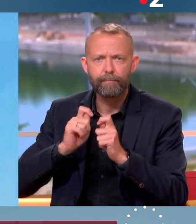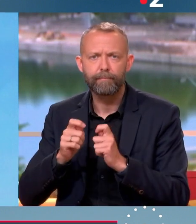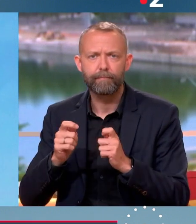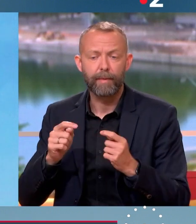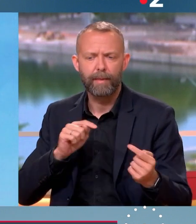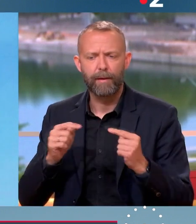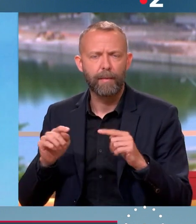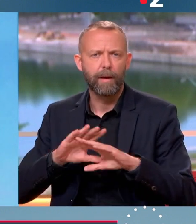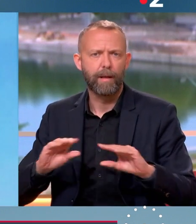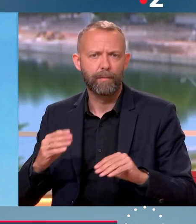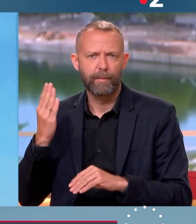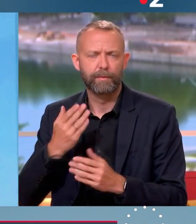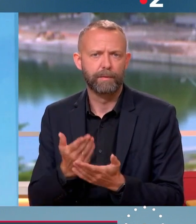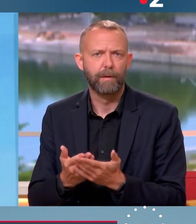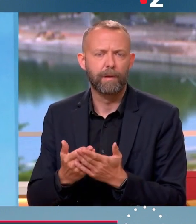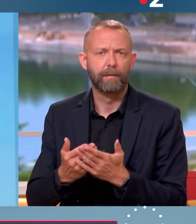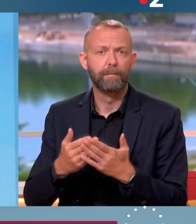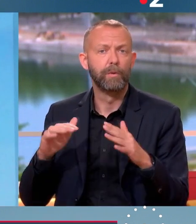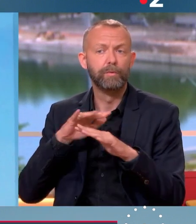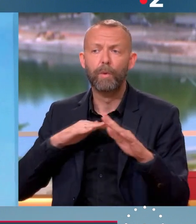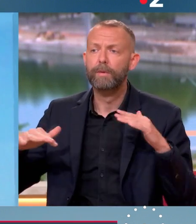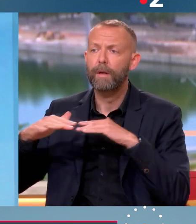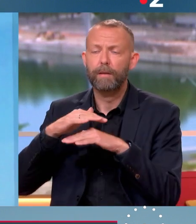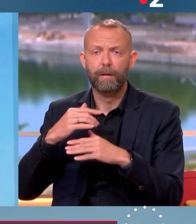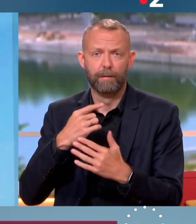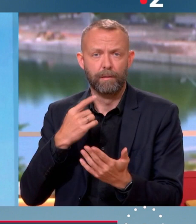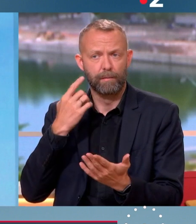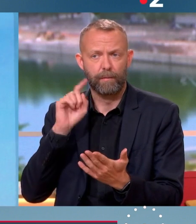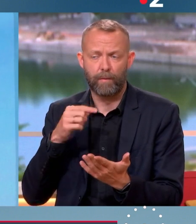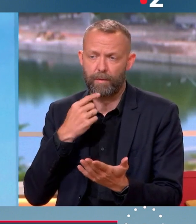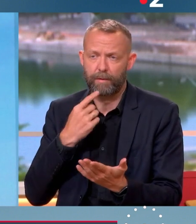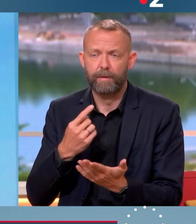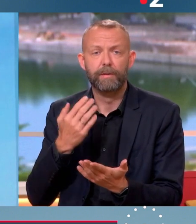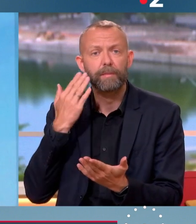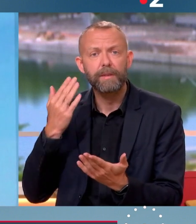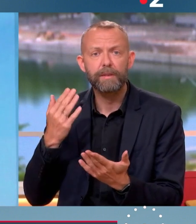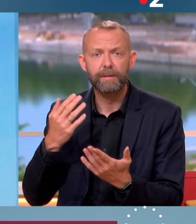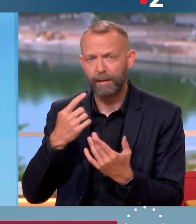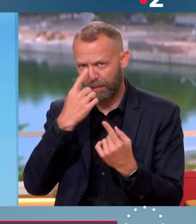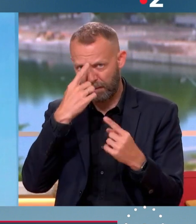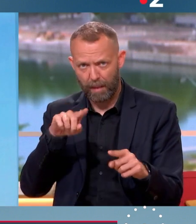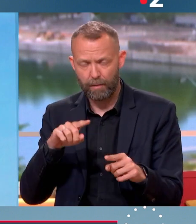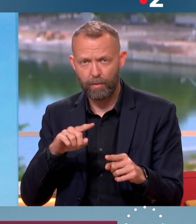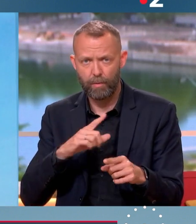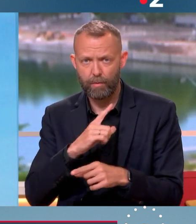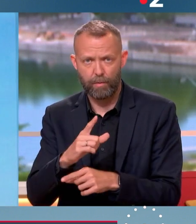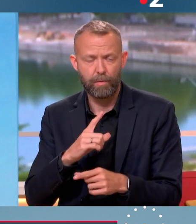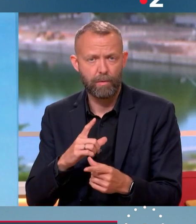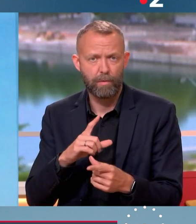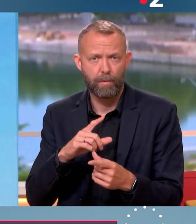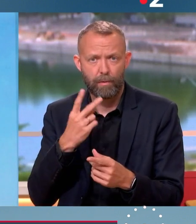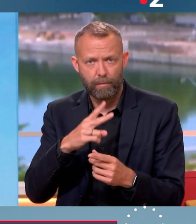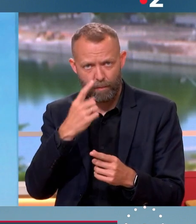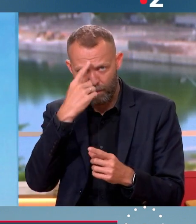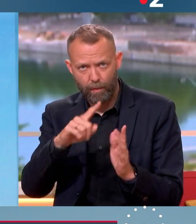débat apaisé. C'est qu'une société considère que quand vous ne pensez pas la même chose que moi, votre pensée